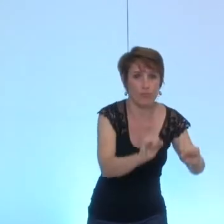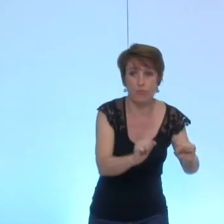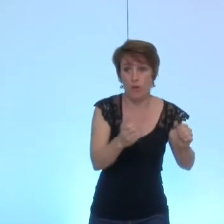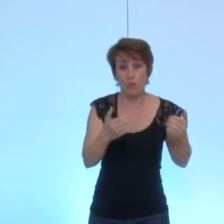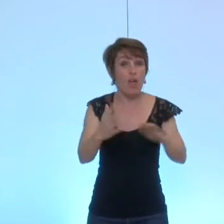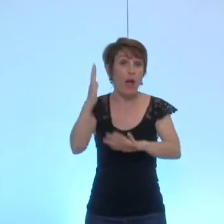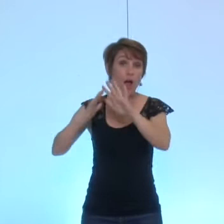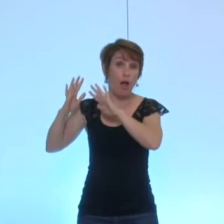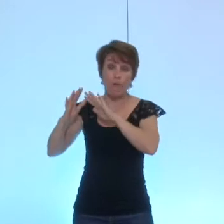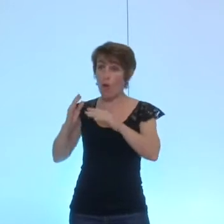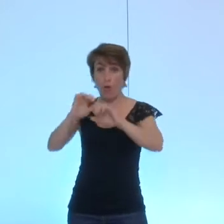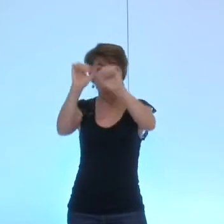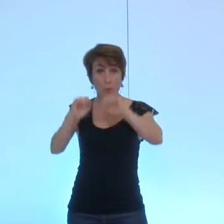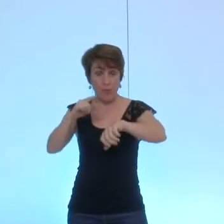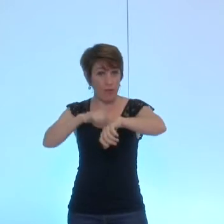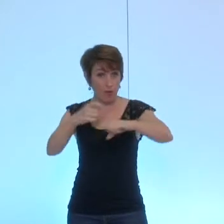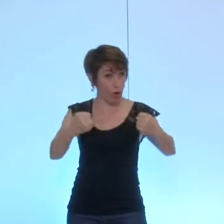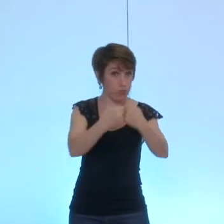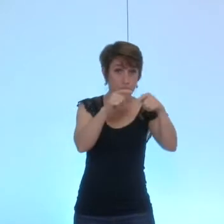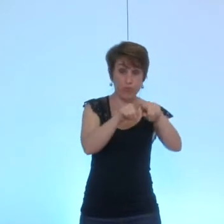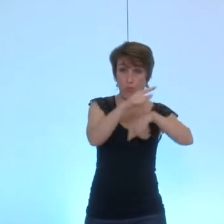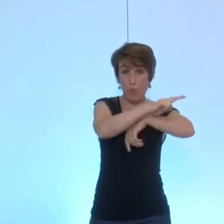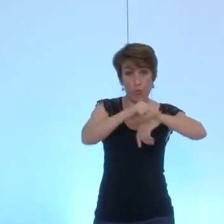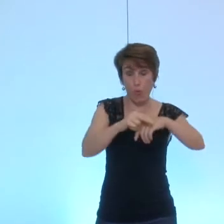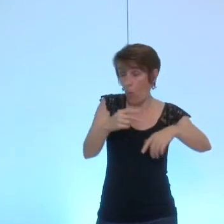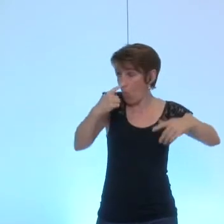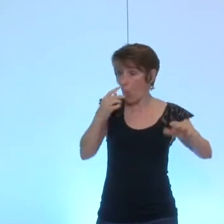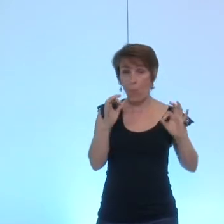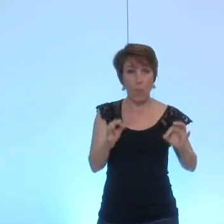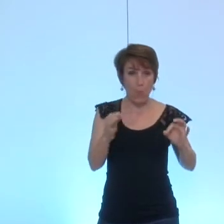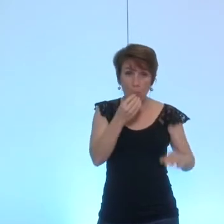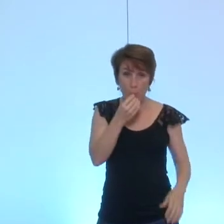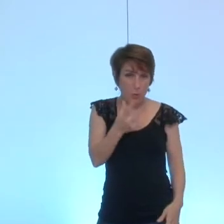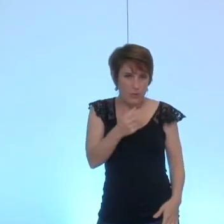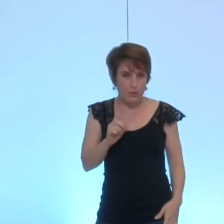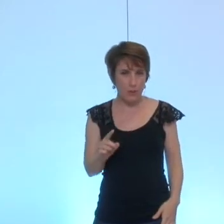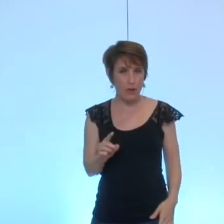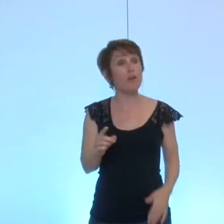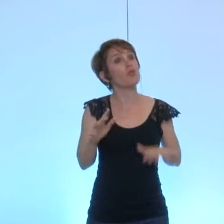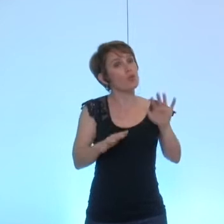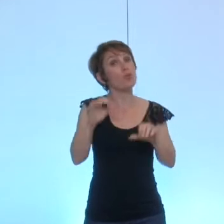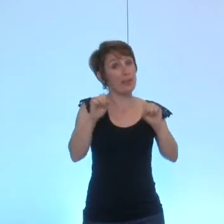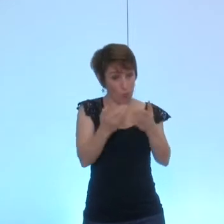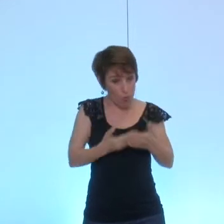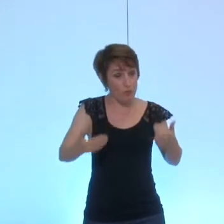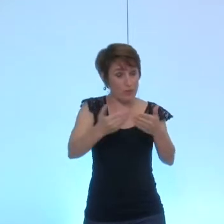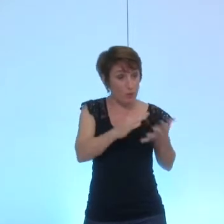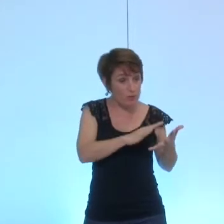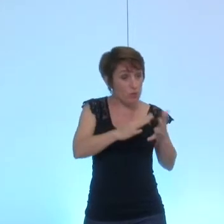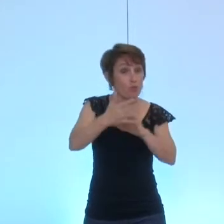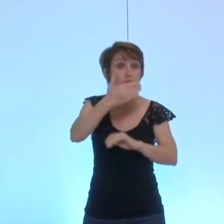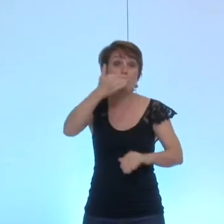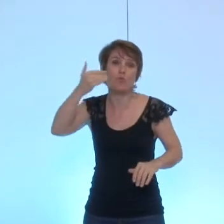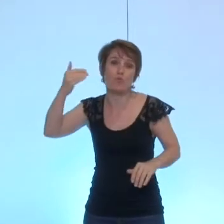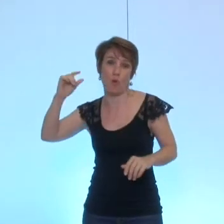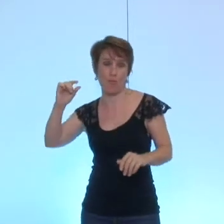des difficultés si grandes que cela donc on peut imaginer qu'on améliore cette situation pour diminuer un peu quand c